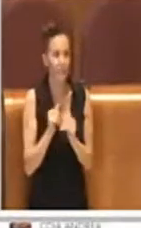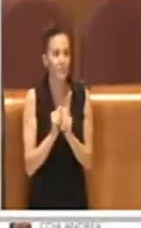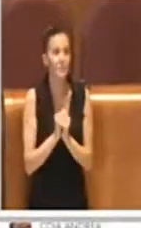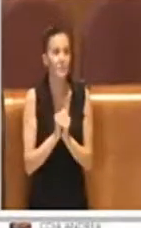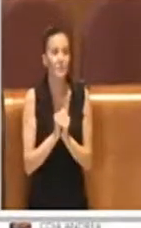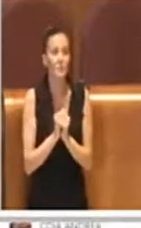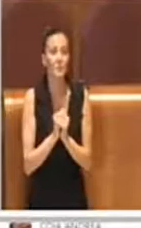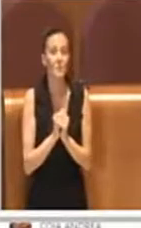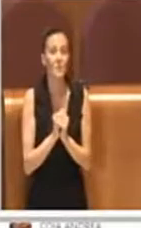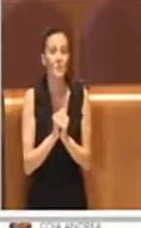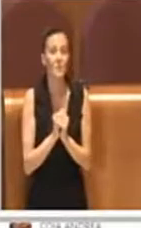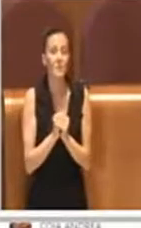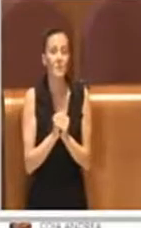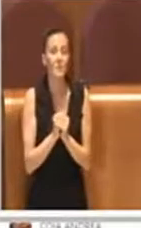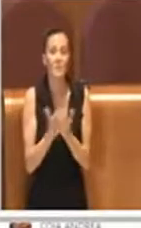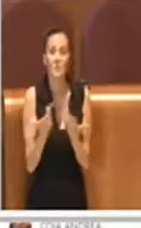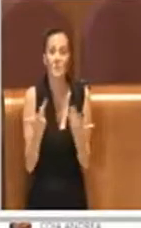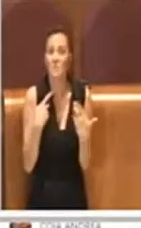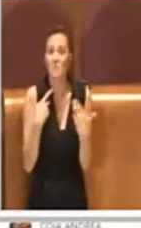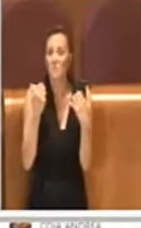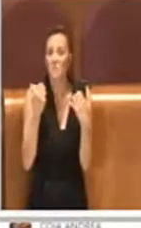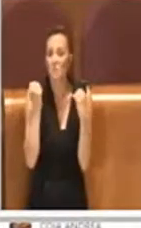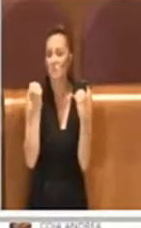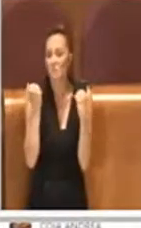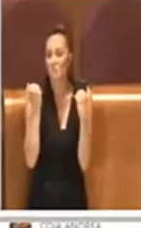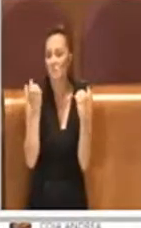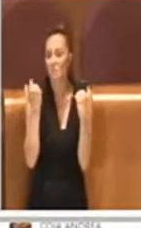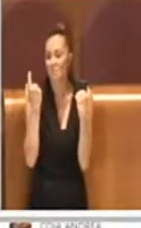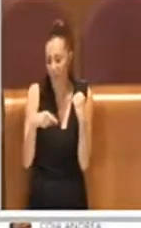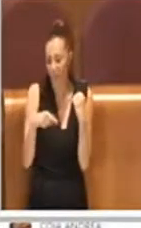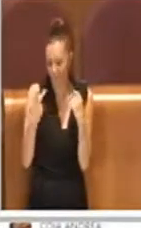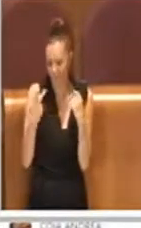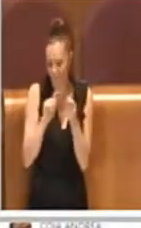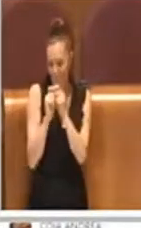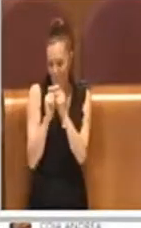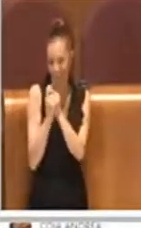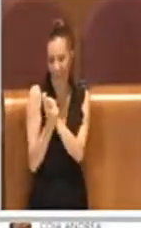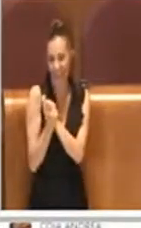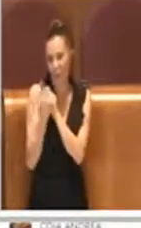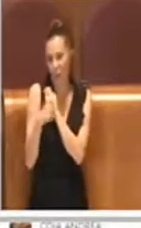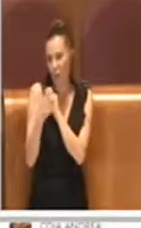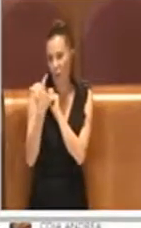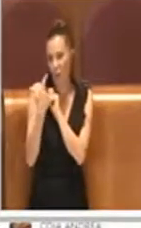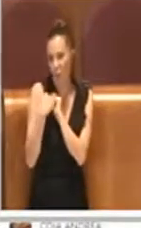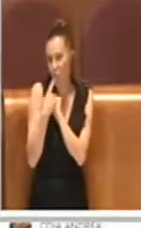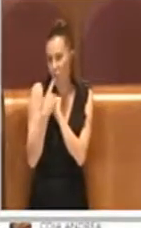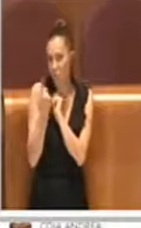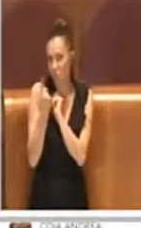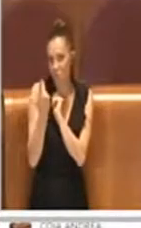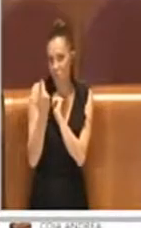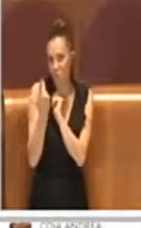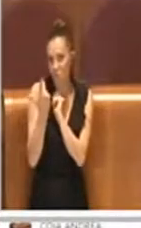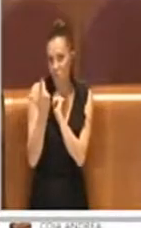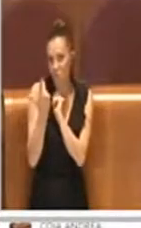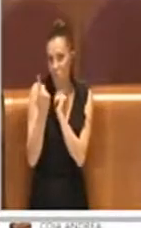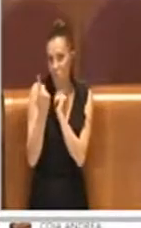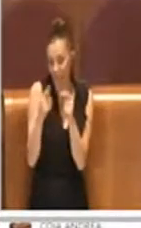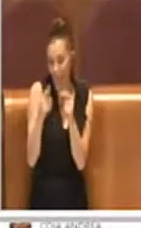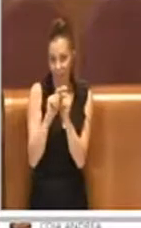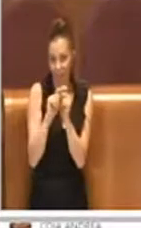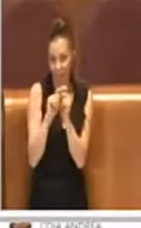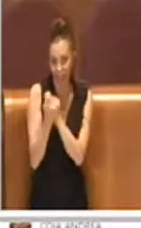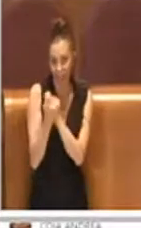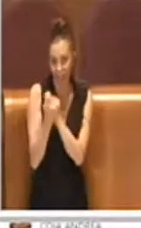è possibile riguardo questa variazione, questa variazione